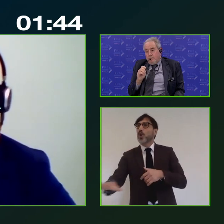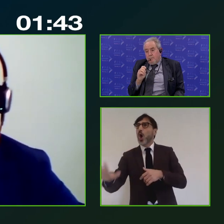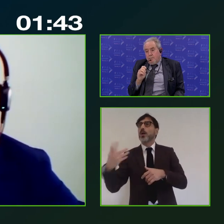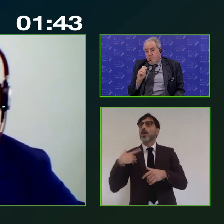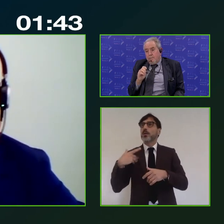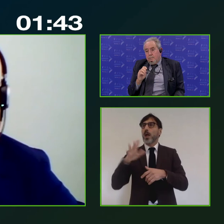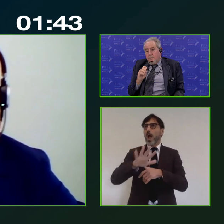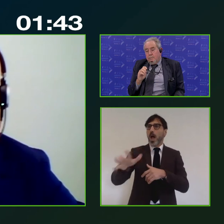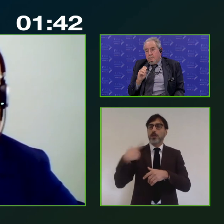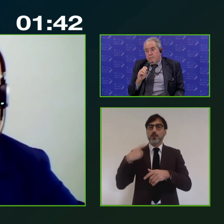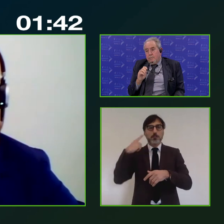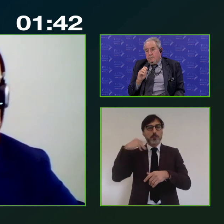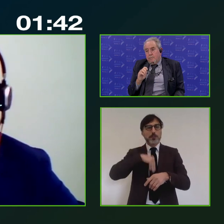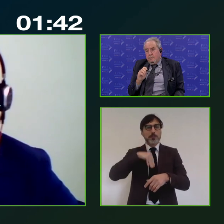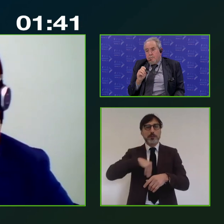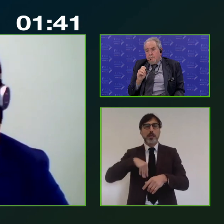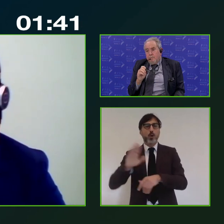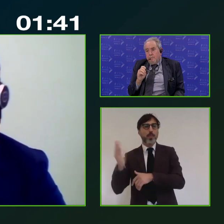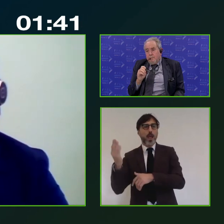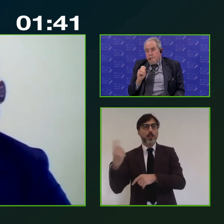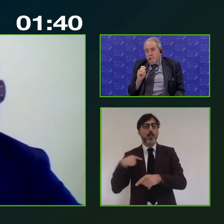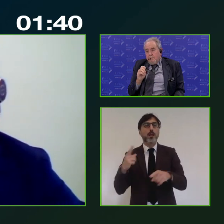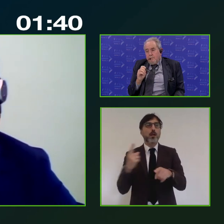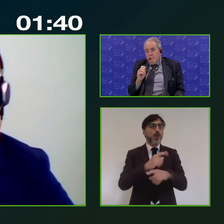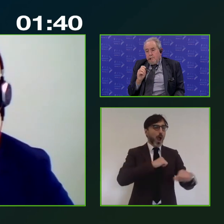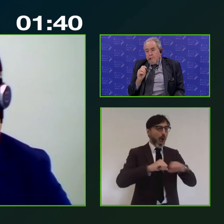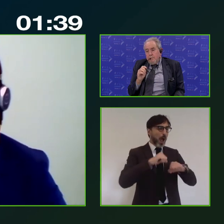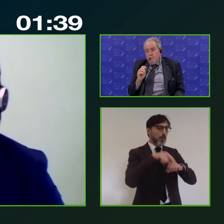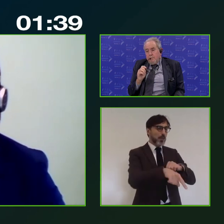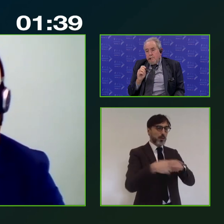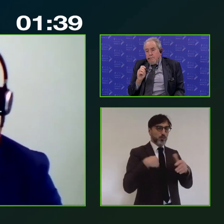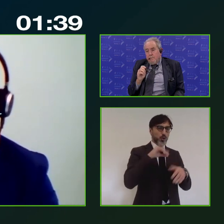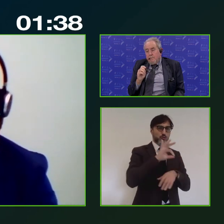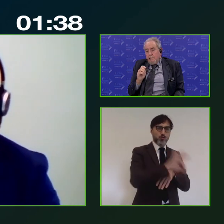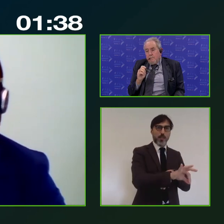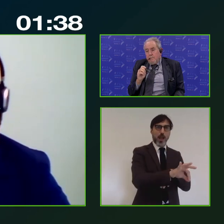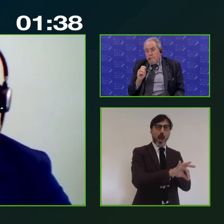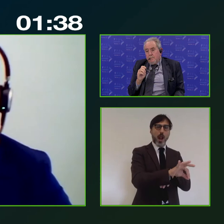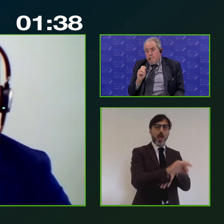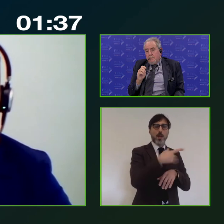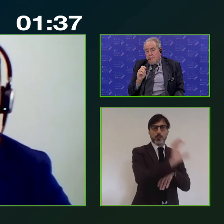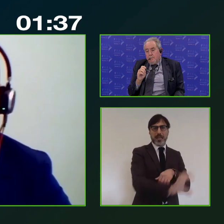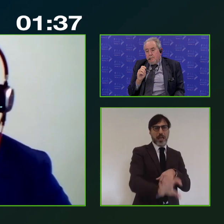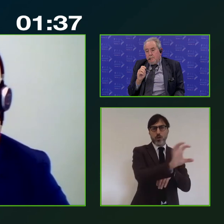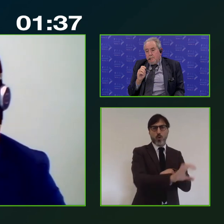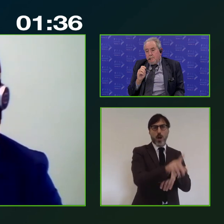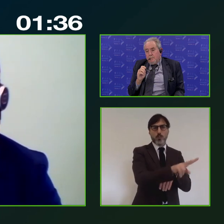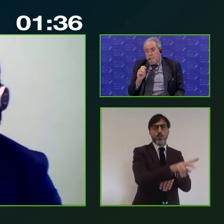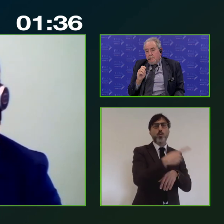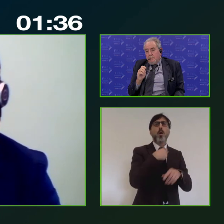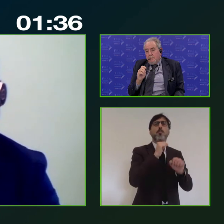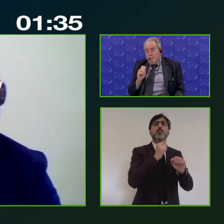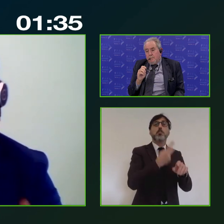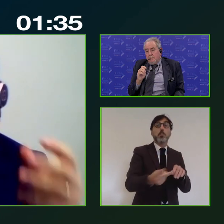intermedi i soggetti finali né le amministrazioni centrali o regionali che tentano di